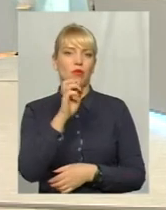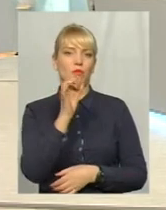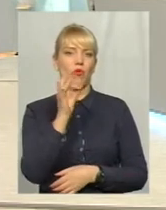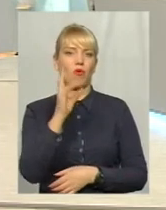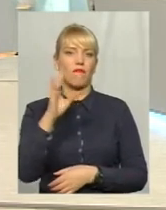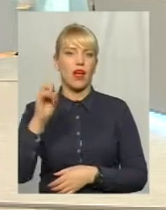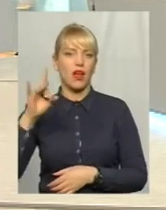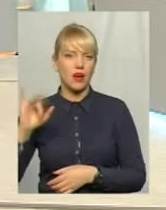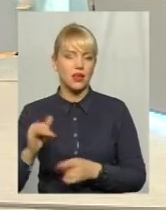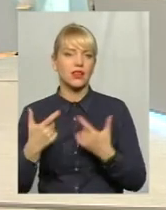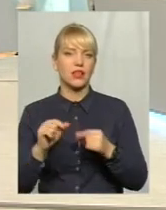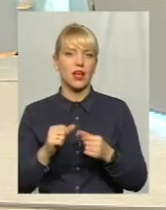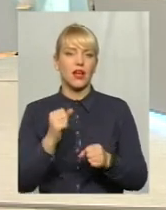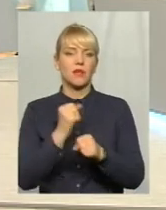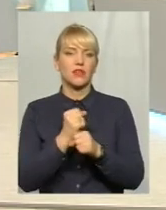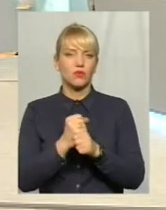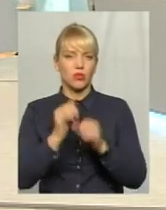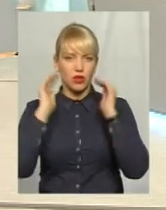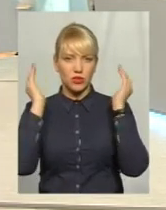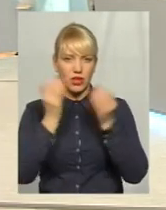автономні окремі відділення гемодіалізу.